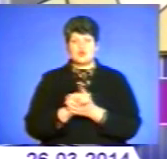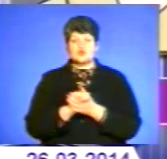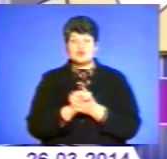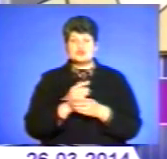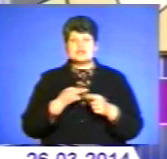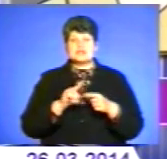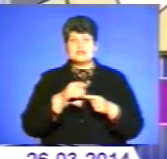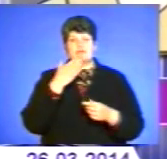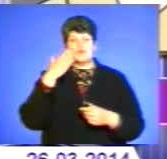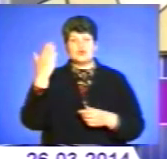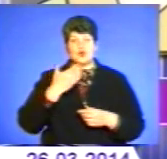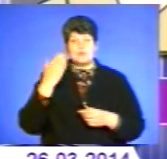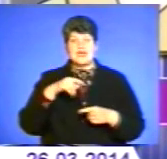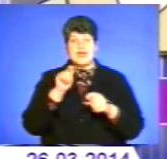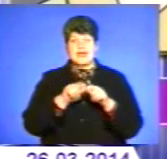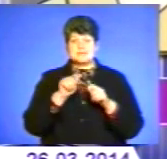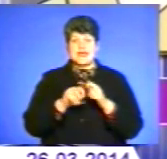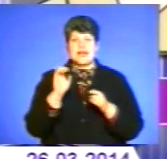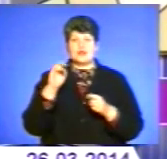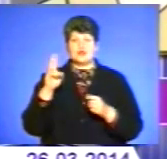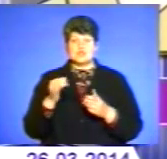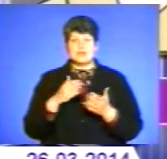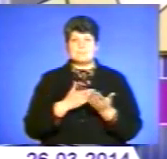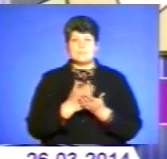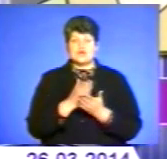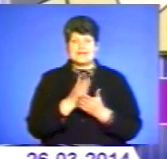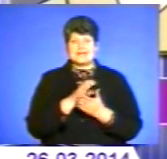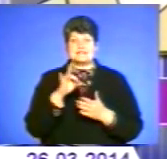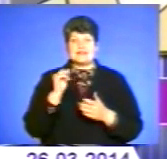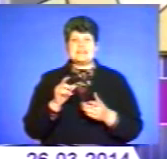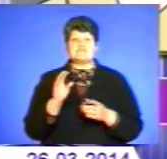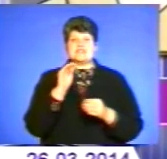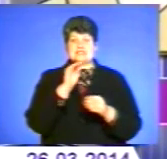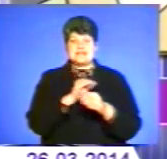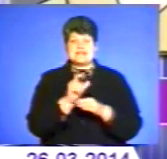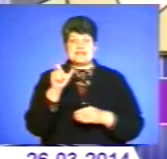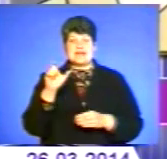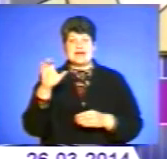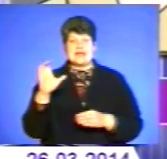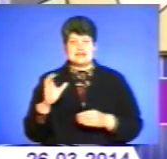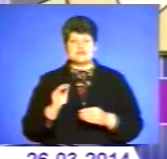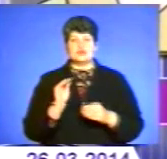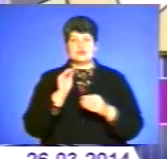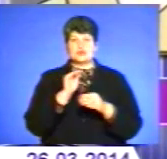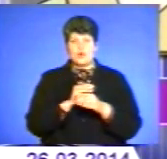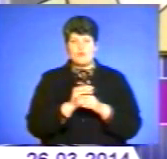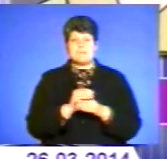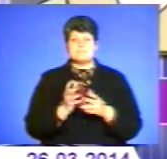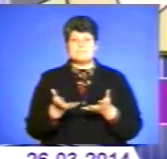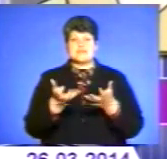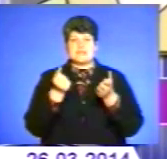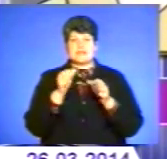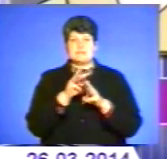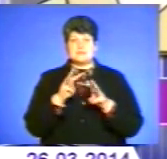своїй доповіді експерт з екологічної політики, стратегії та інвестиції проєкту ЄС, додаткова підтримка Мінприроди